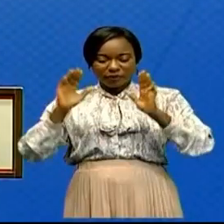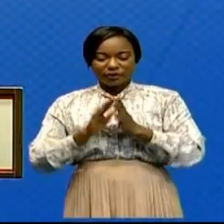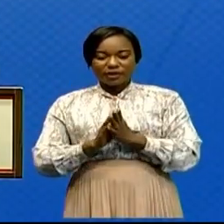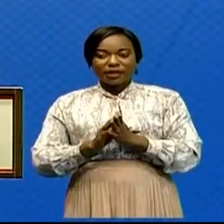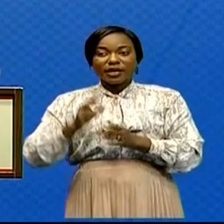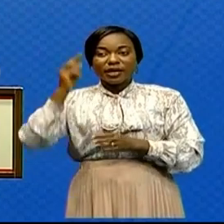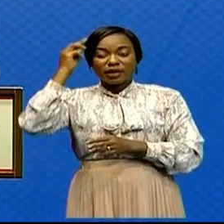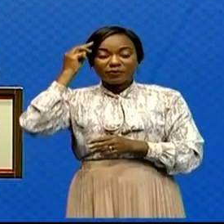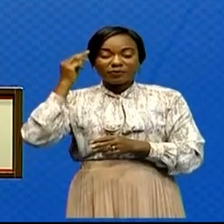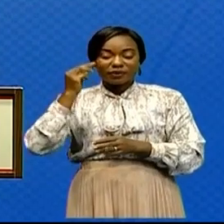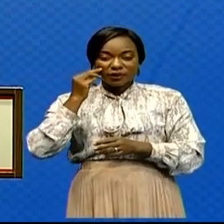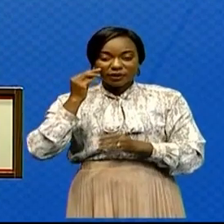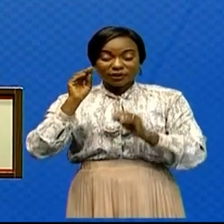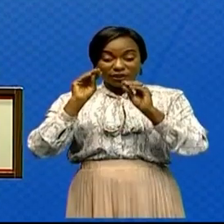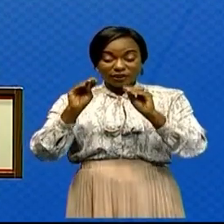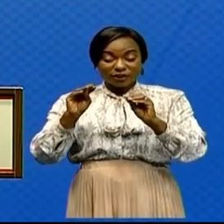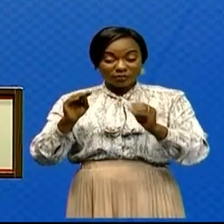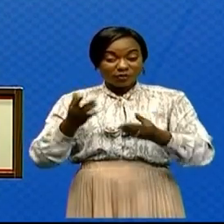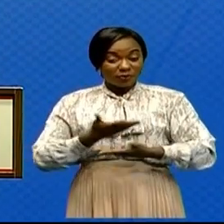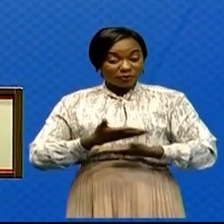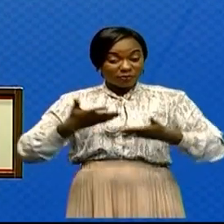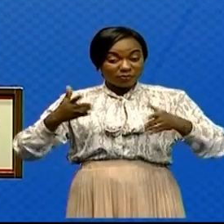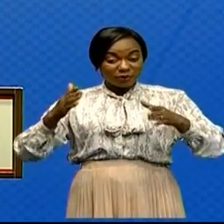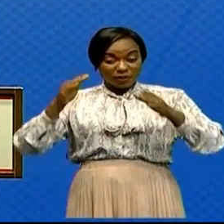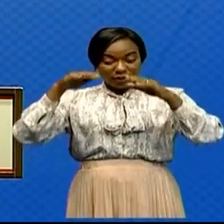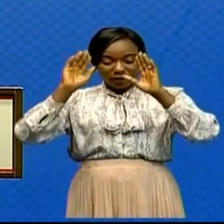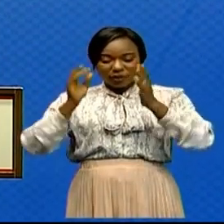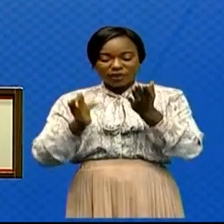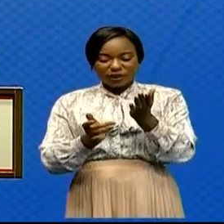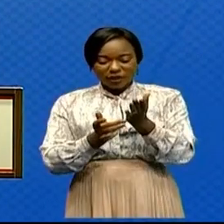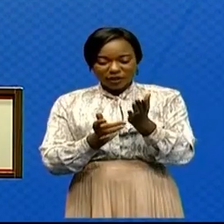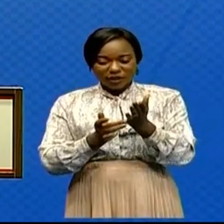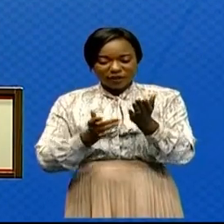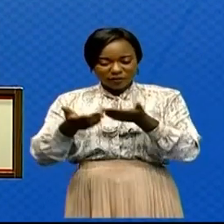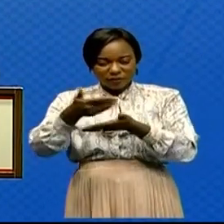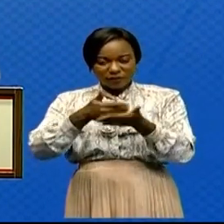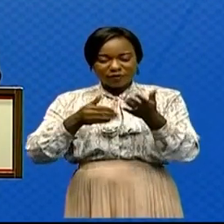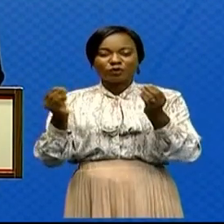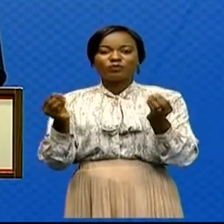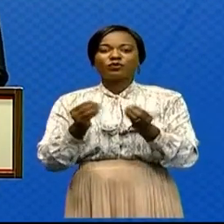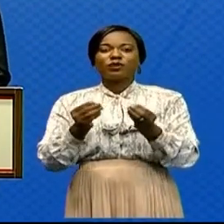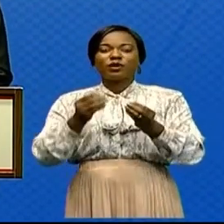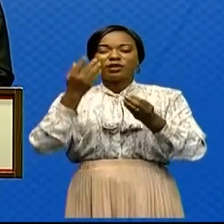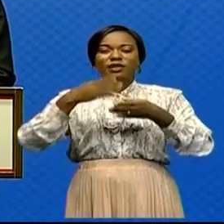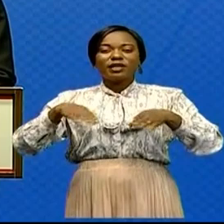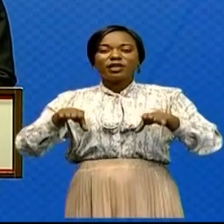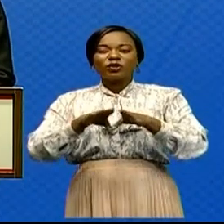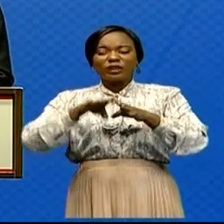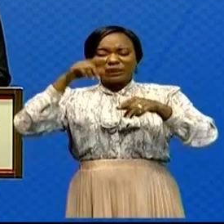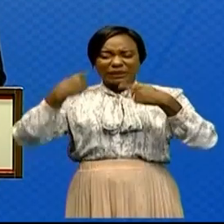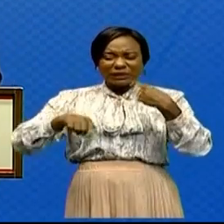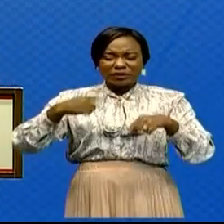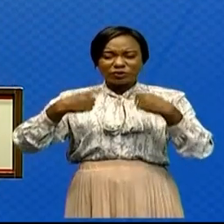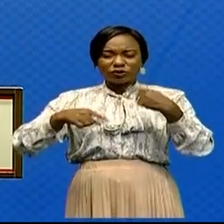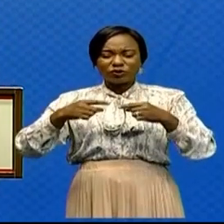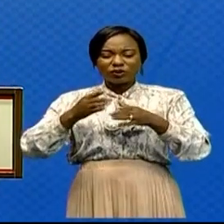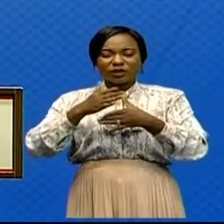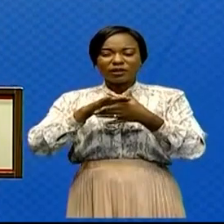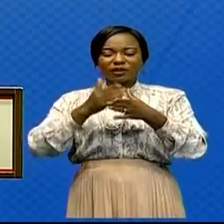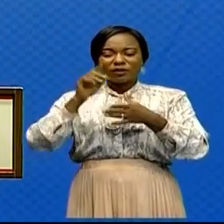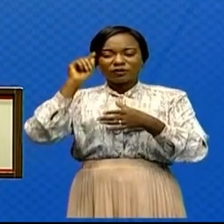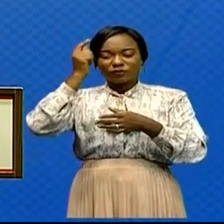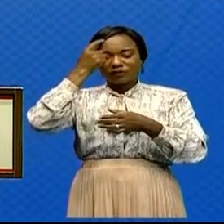l'Enseignement primaire, secondaire et technique est revenu principalement sur les conclusions des discussions entre le gouvernement